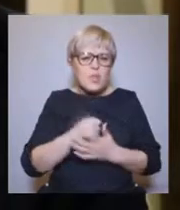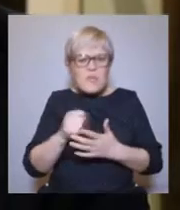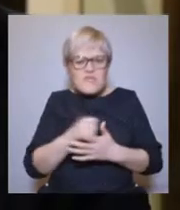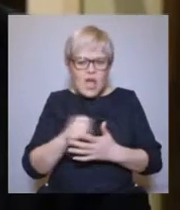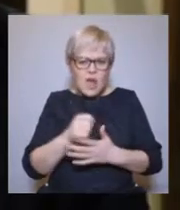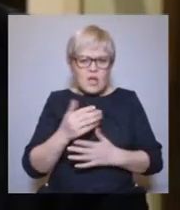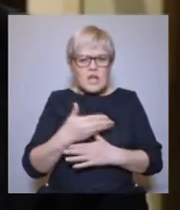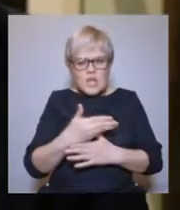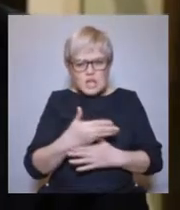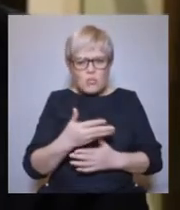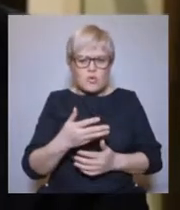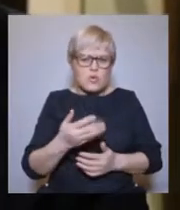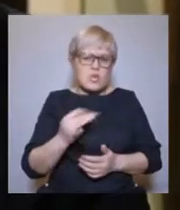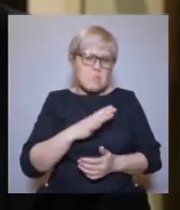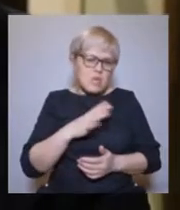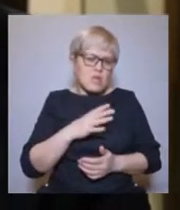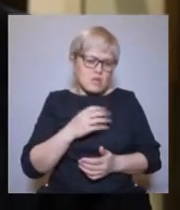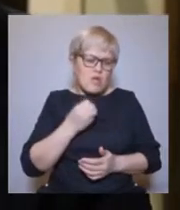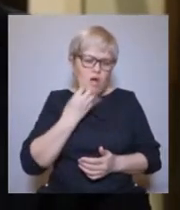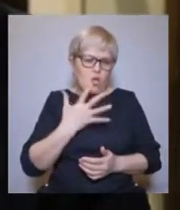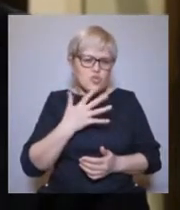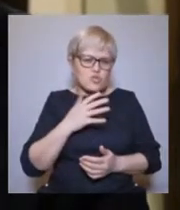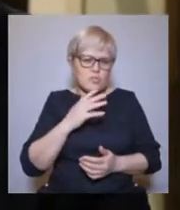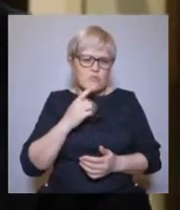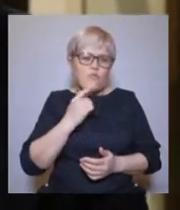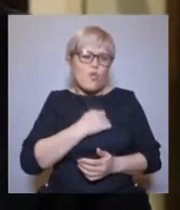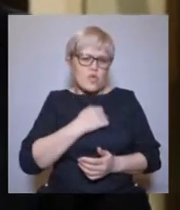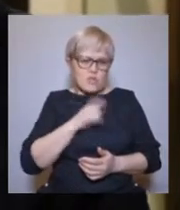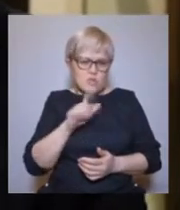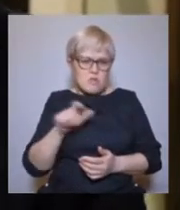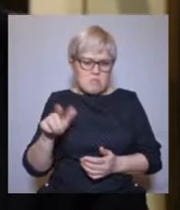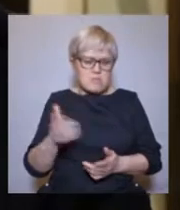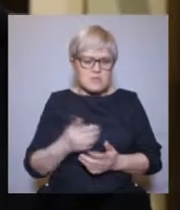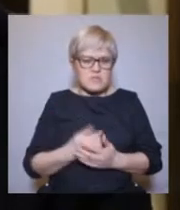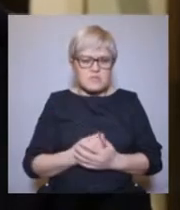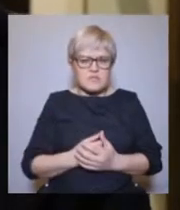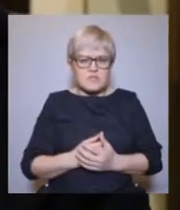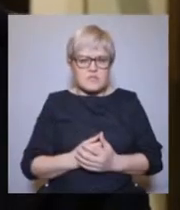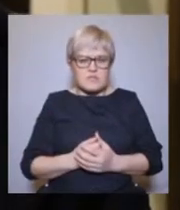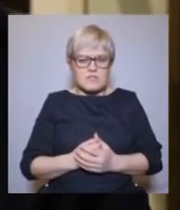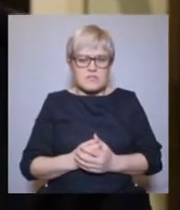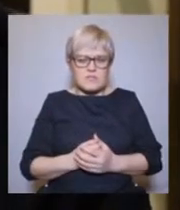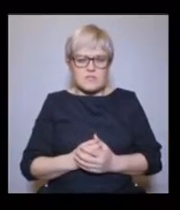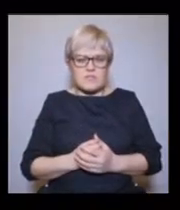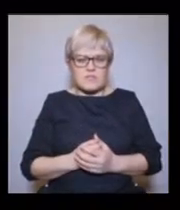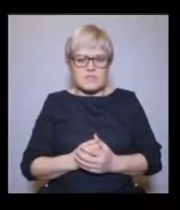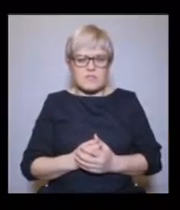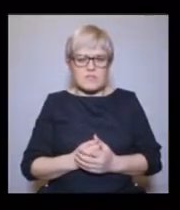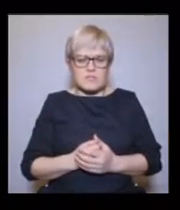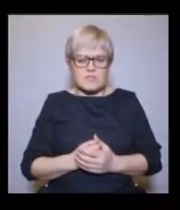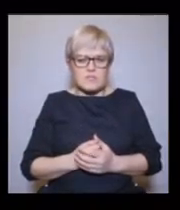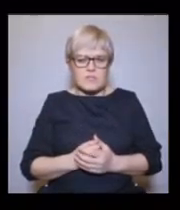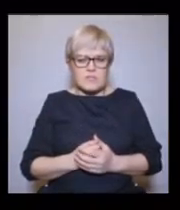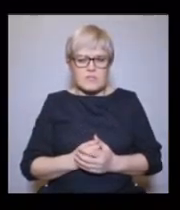-воины, судя по находкам, которые, по крайней мере, не только охотились, добывали рыбу и так далее,